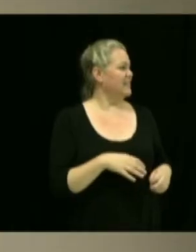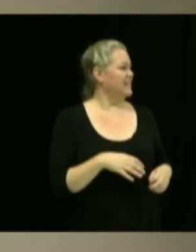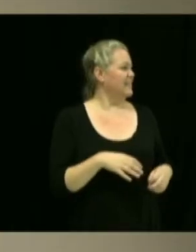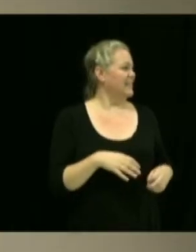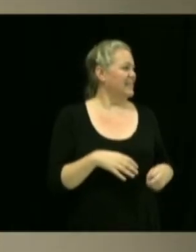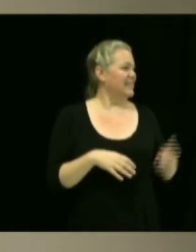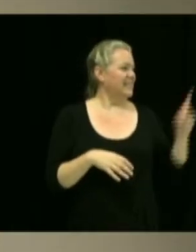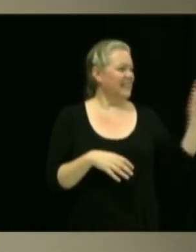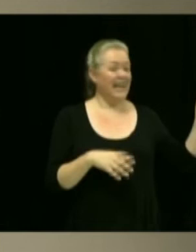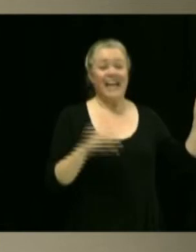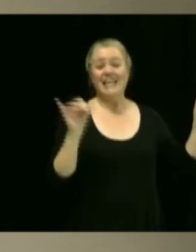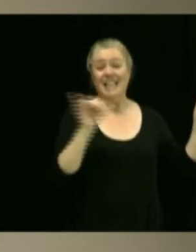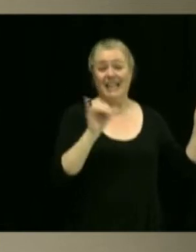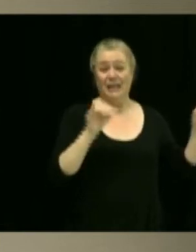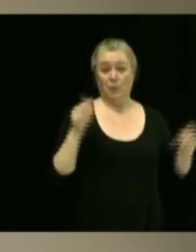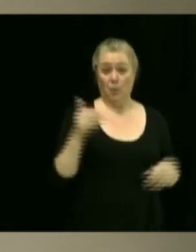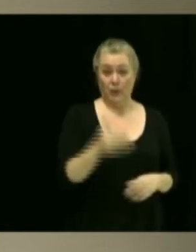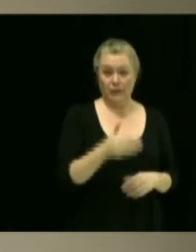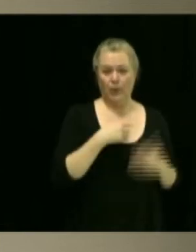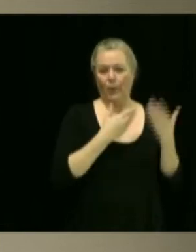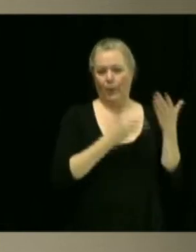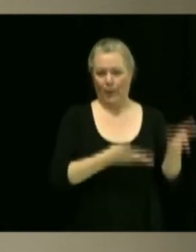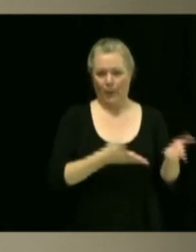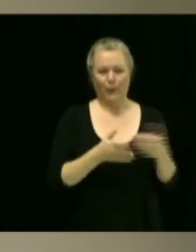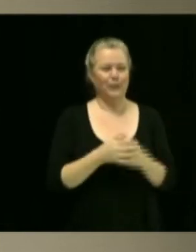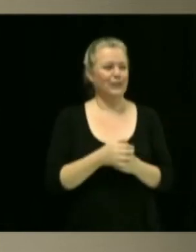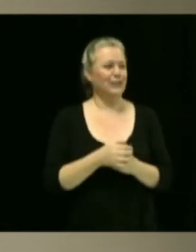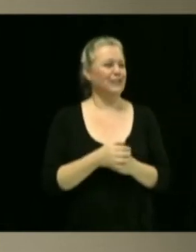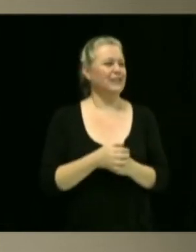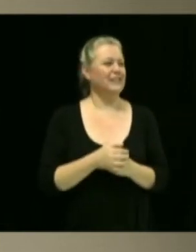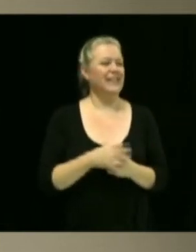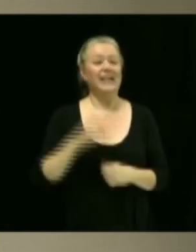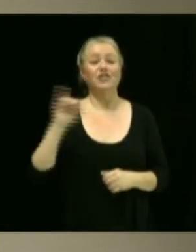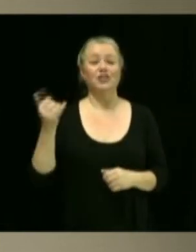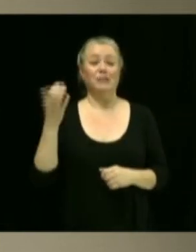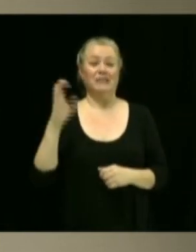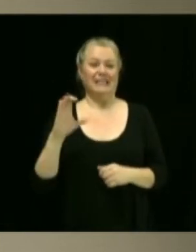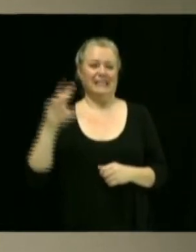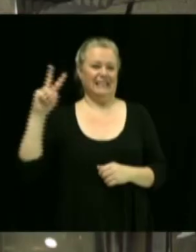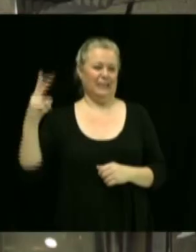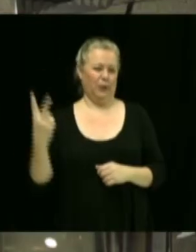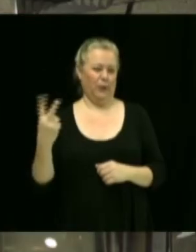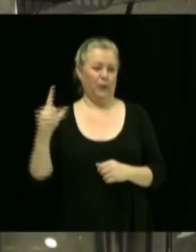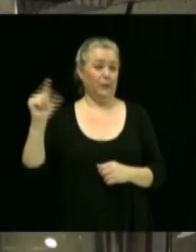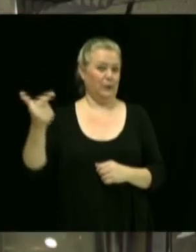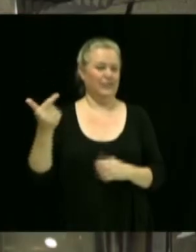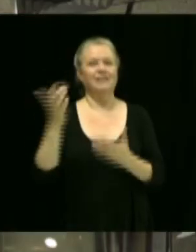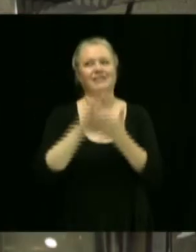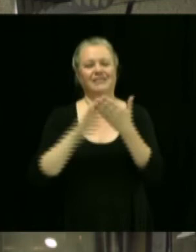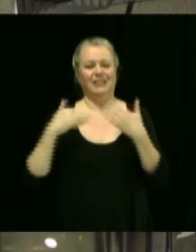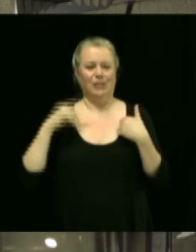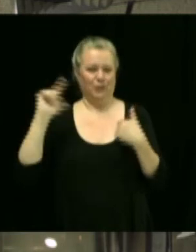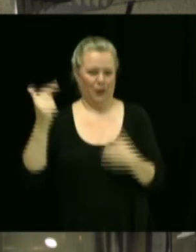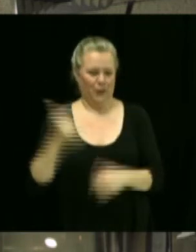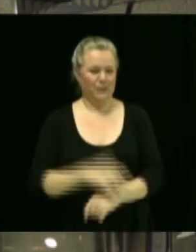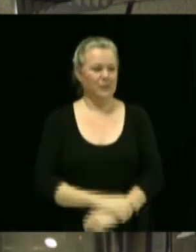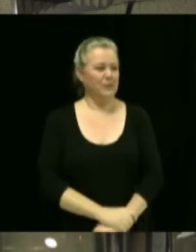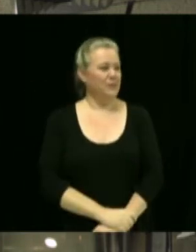Yannick Poisson va proposer et James Casey va seconder. Maintenant,